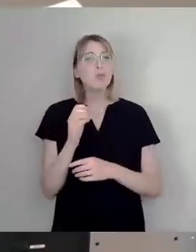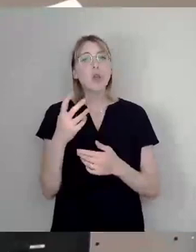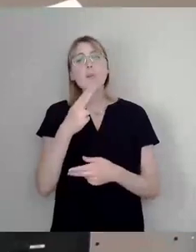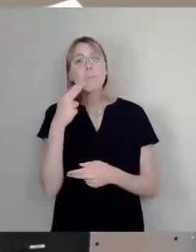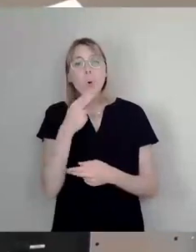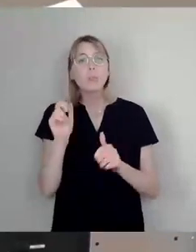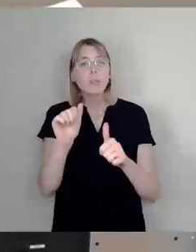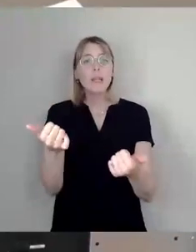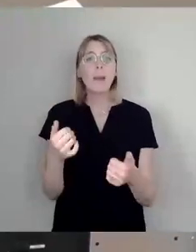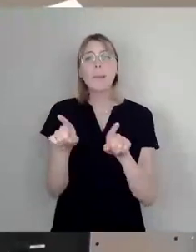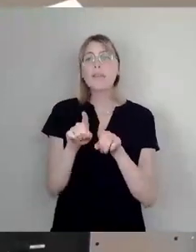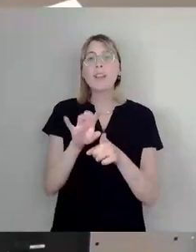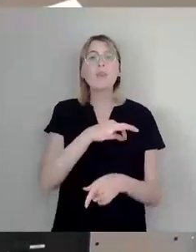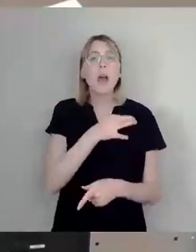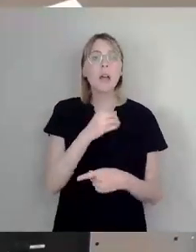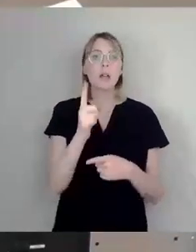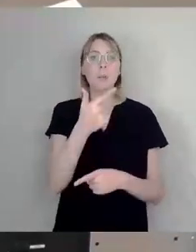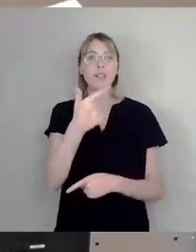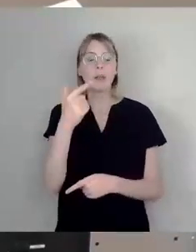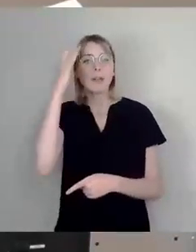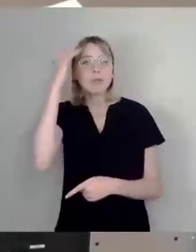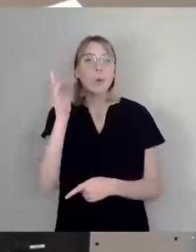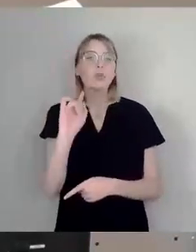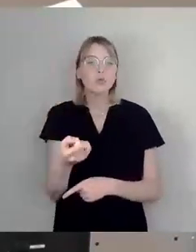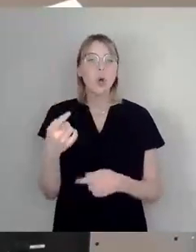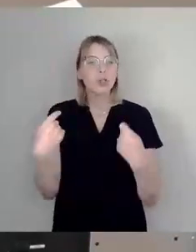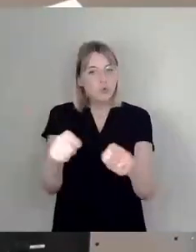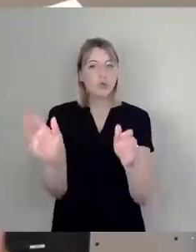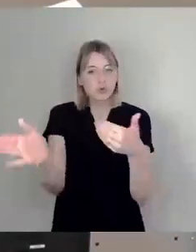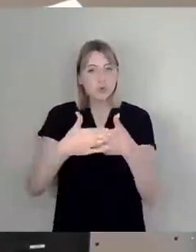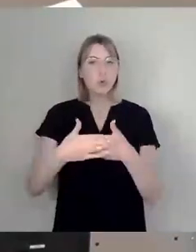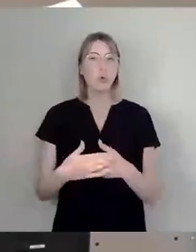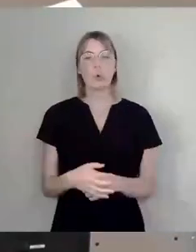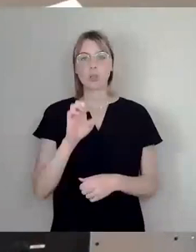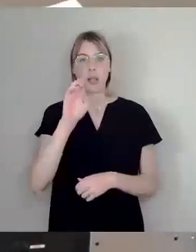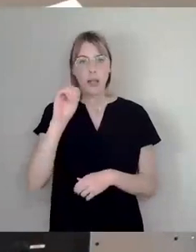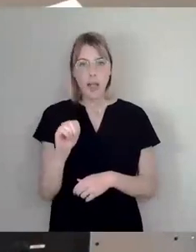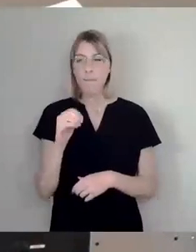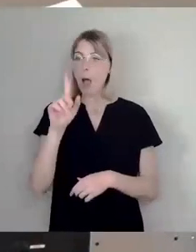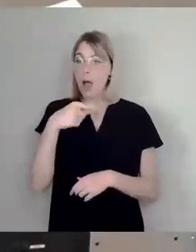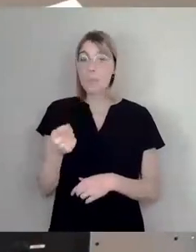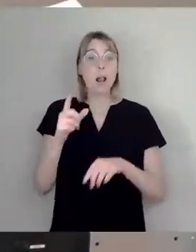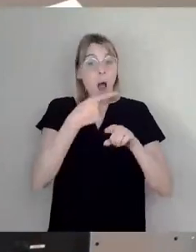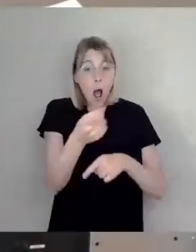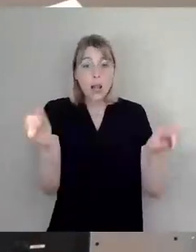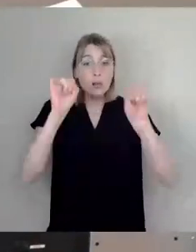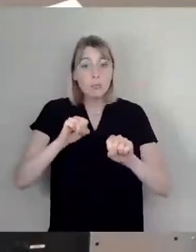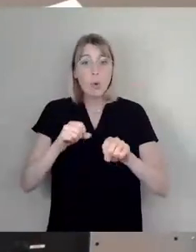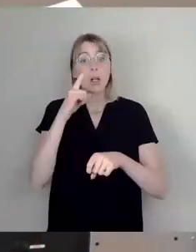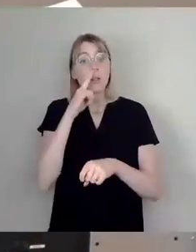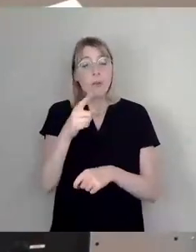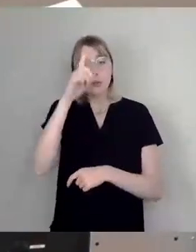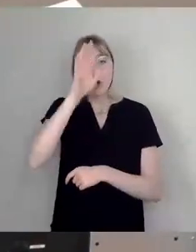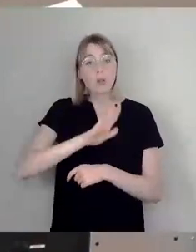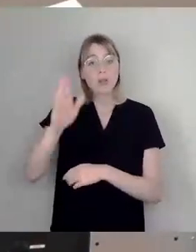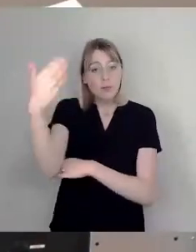soll 22 Uhr zu sein. Und zur EM machen wir auf einmal, da geht alles, wenn du mit der Deutschlandfahne wedeln darfst und Fußball